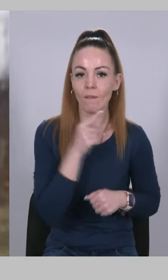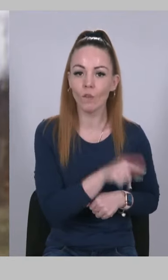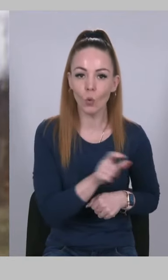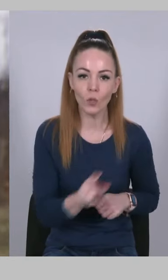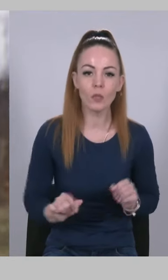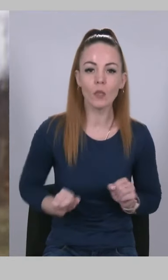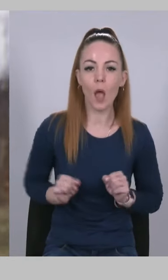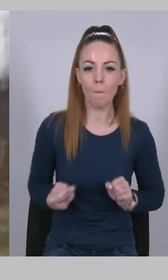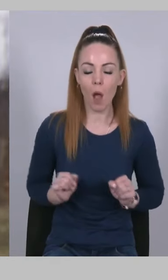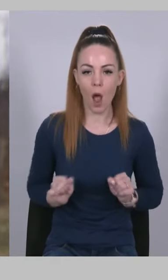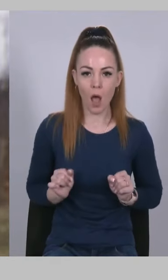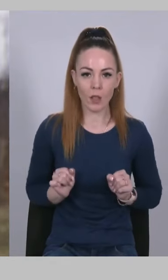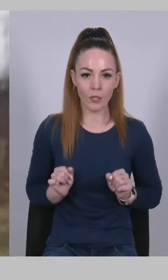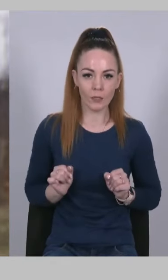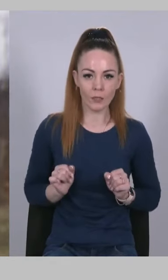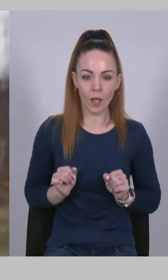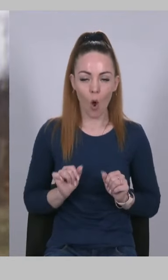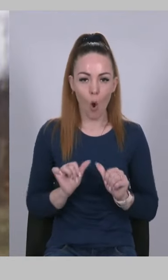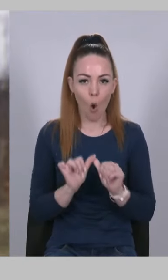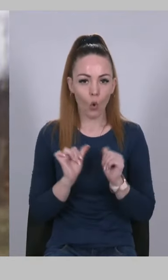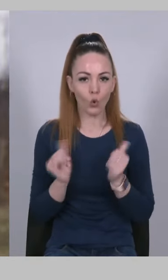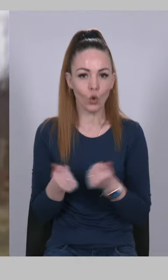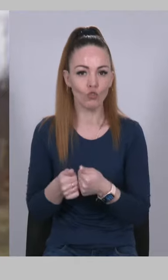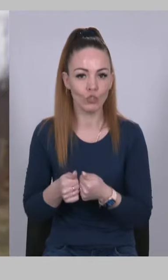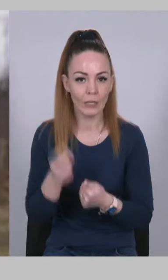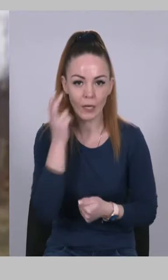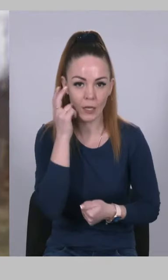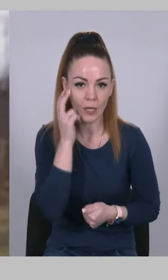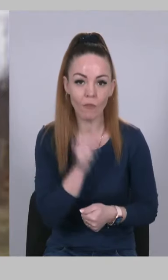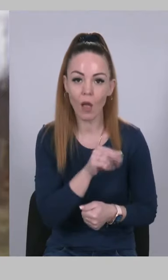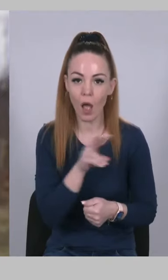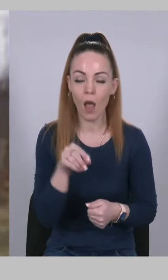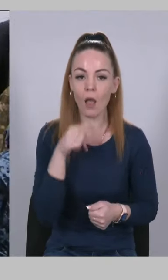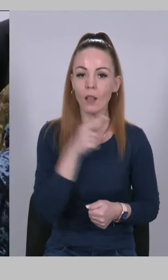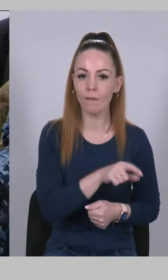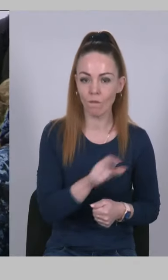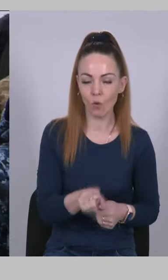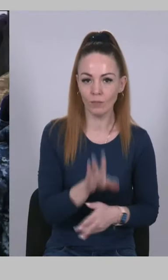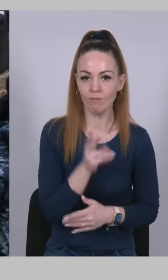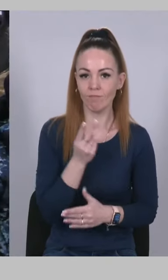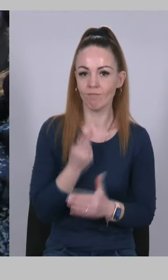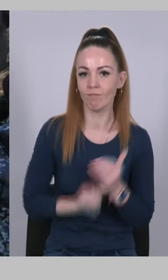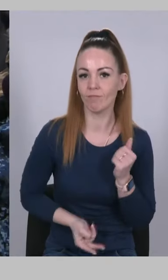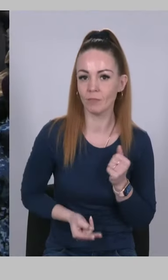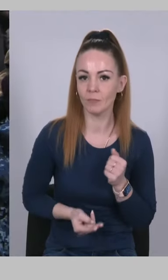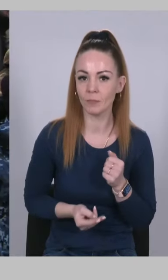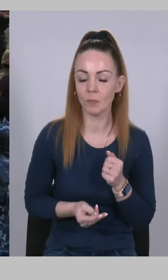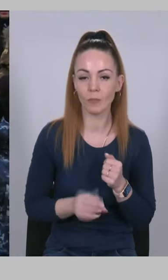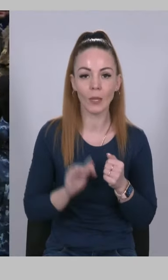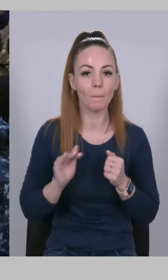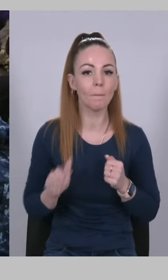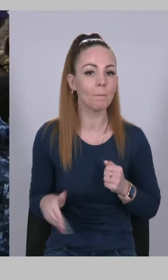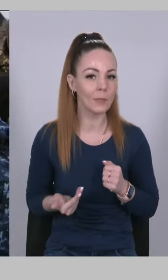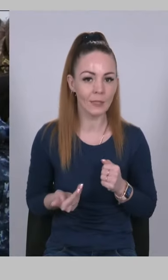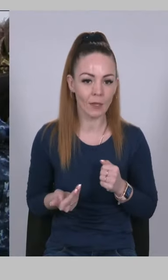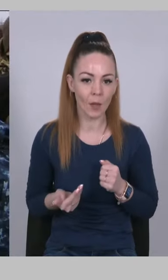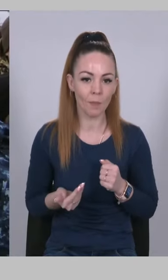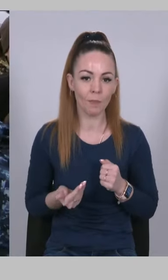оточити Київ, але вони зазнали поразки. Після